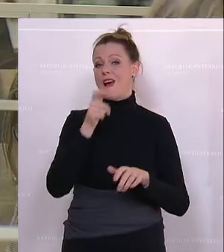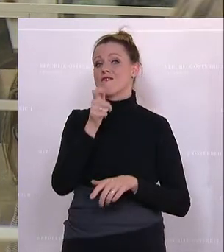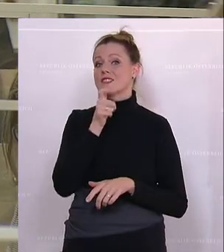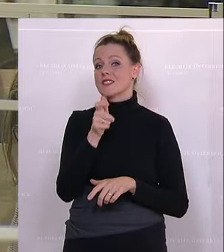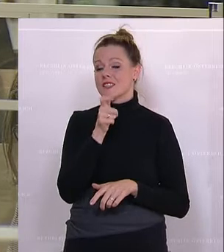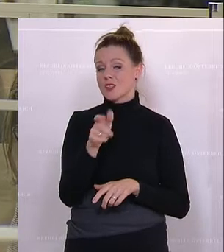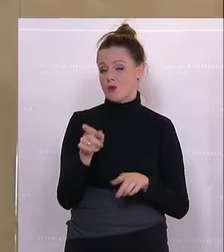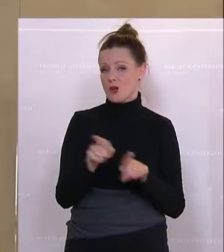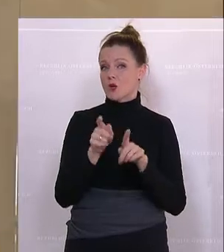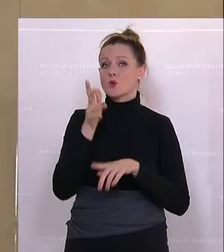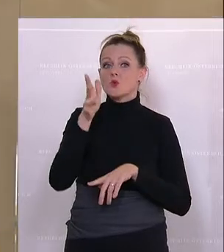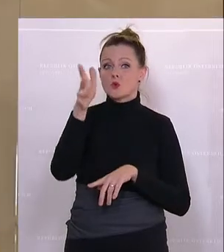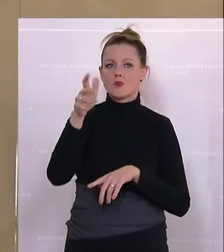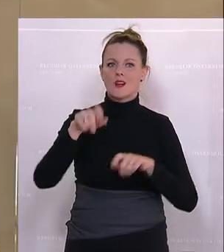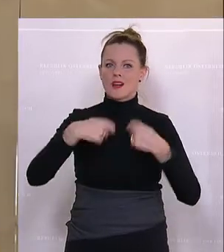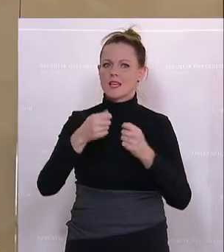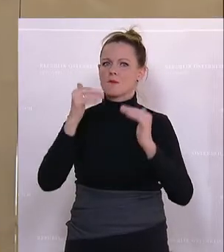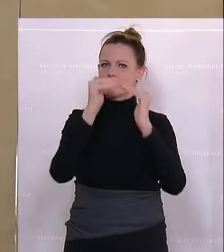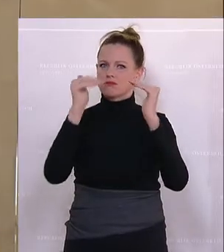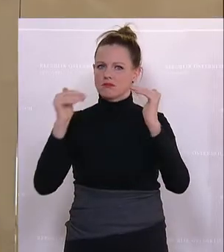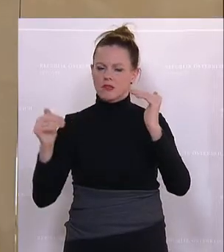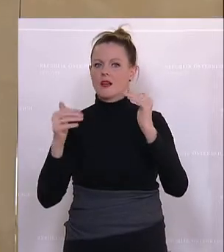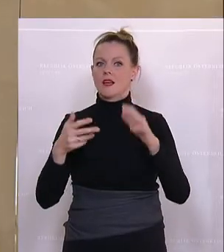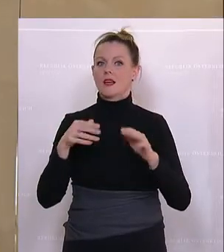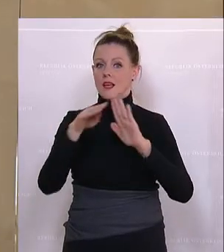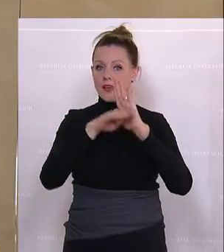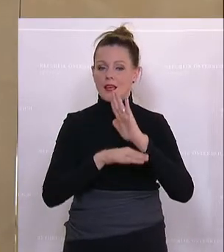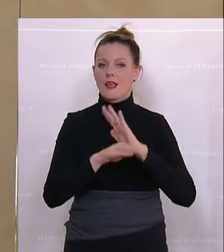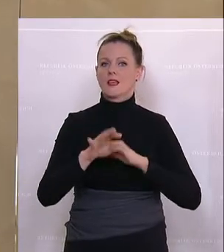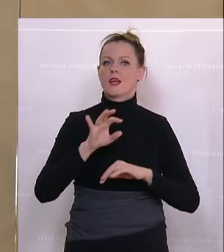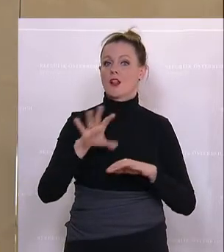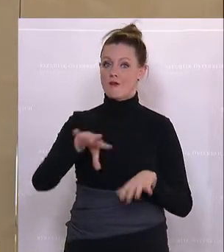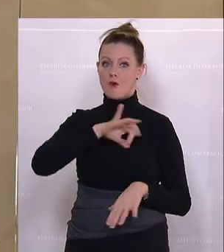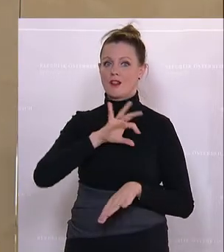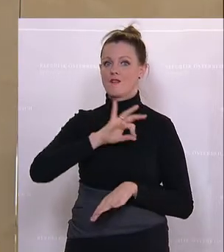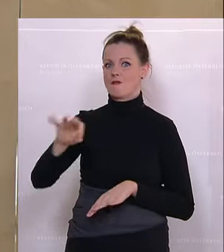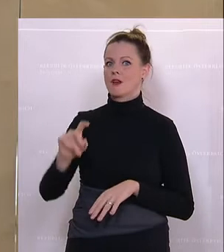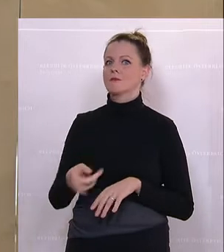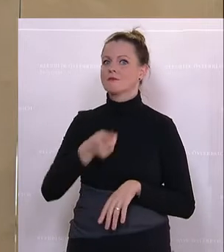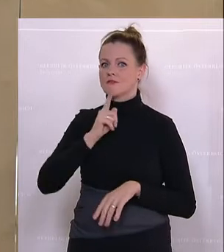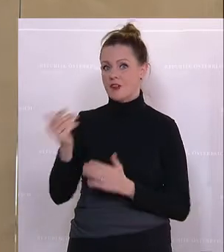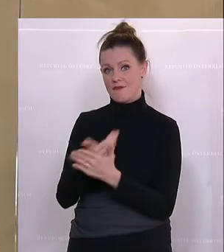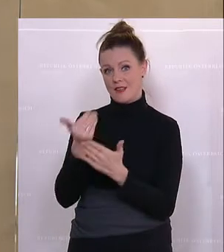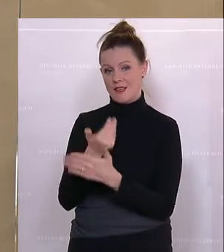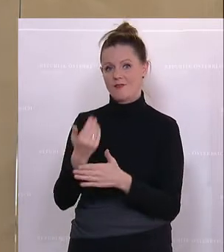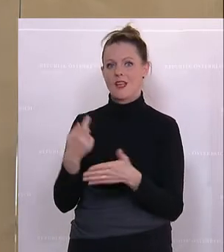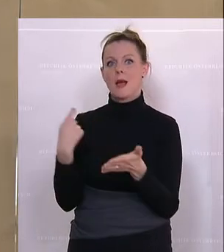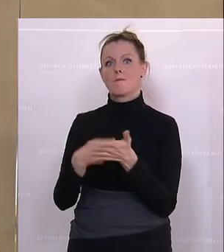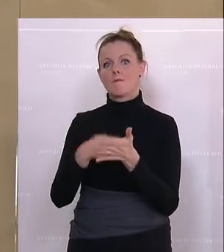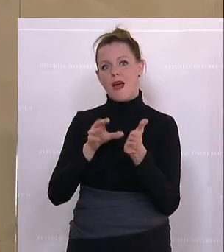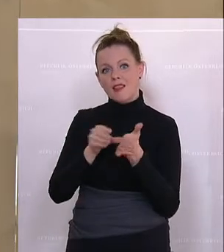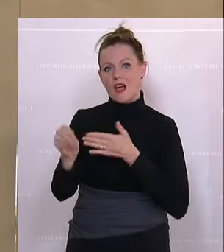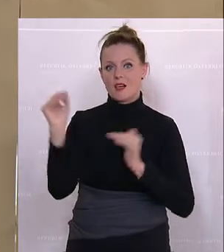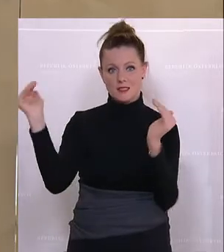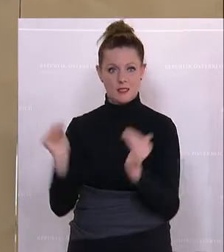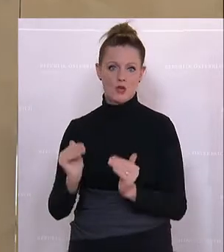Es gibt in der Zukunft eine gestaffelte Regelung zum Vorteil der Geringverdiener. Das heißt eine Beitragsenkung. Und